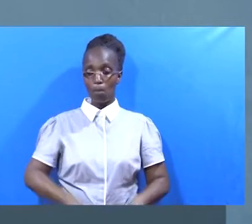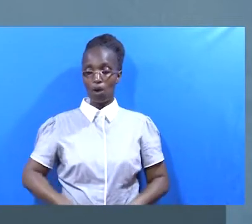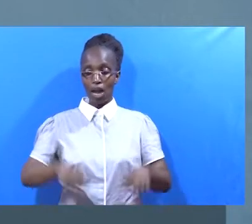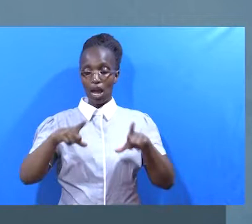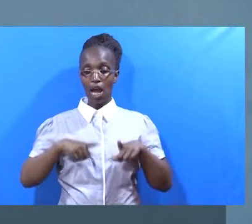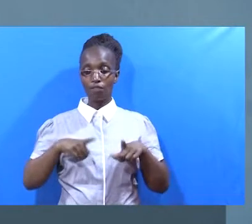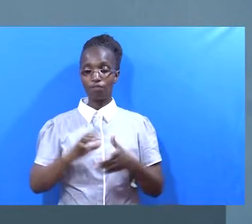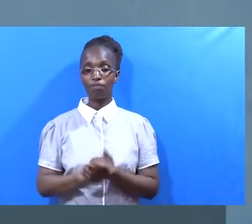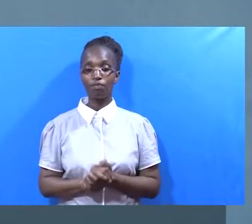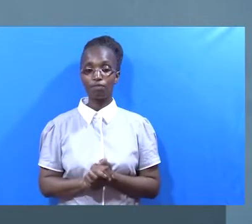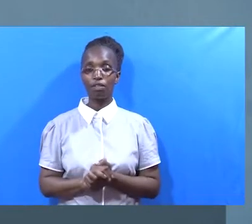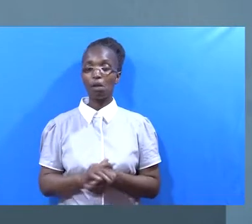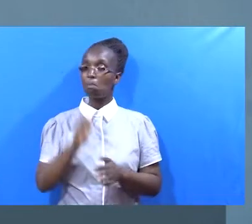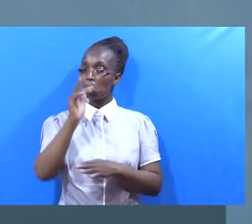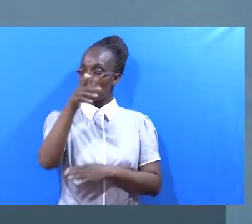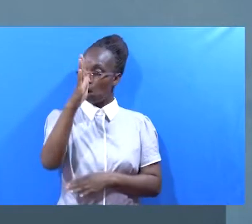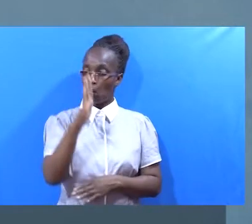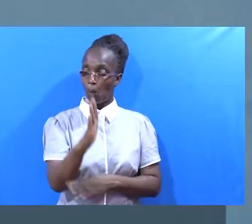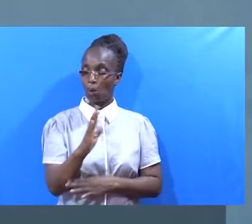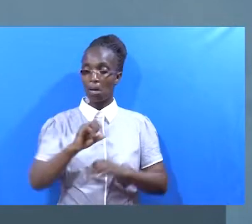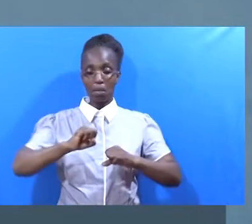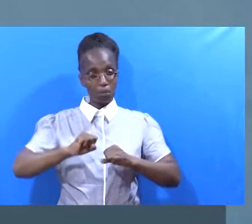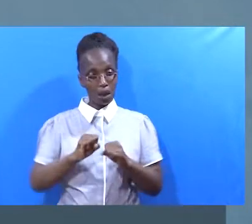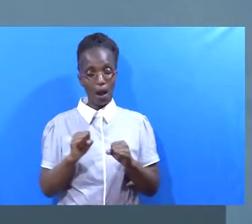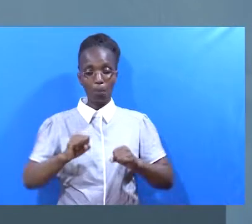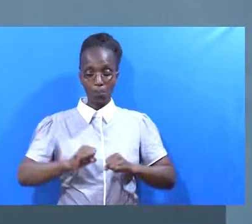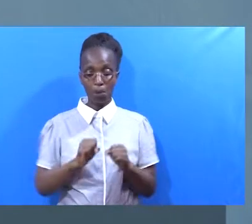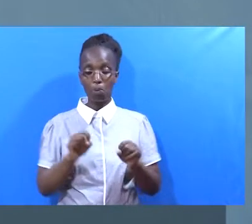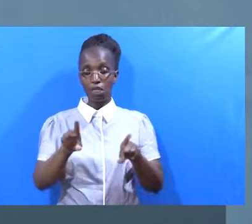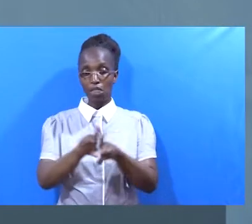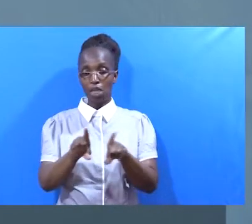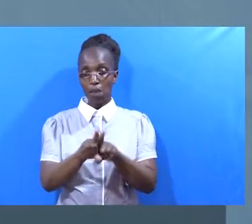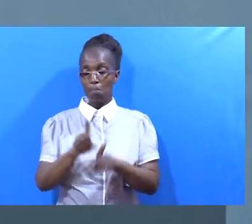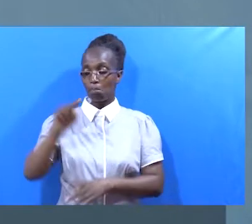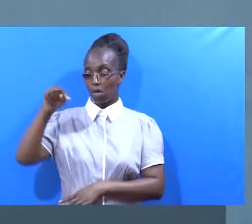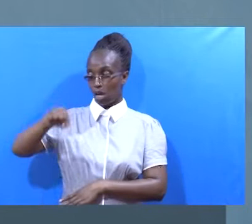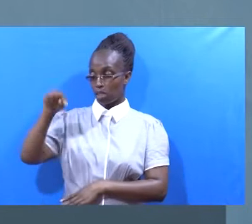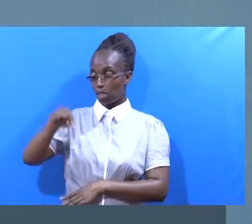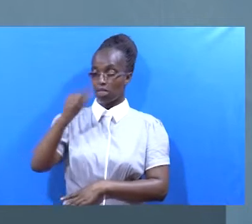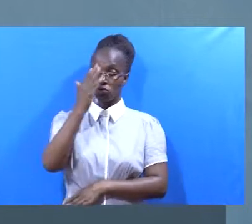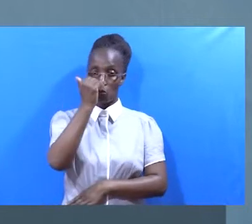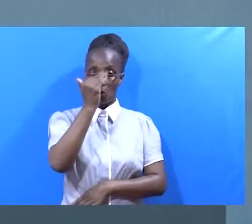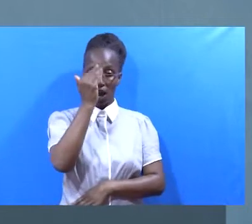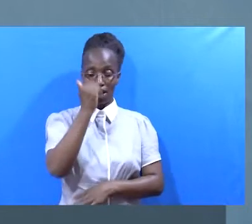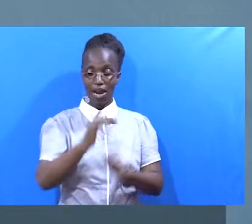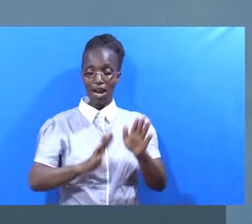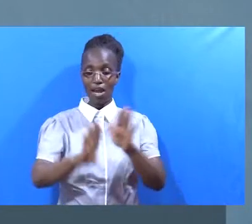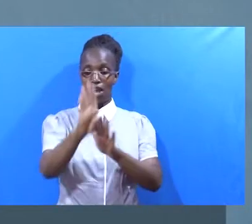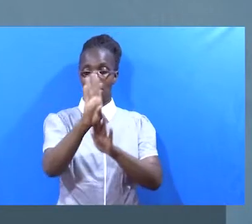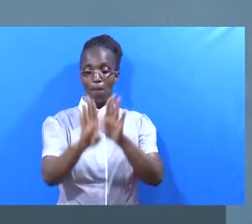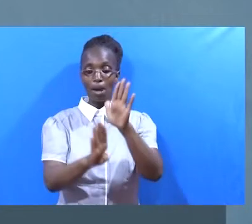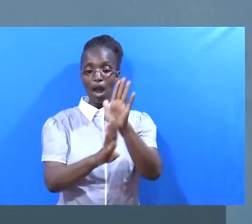Tunamoishi Maisha ya kutumika Mungu anapendezwa na hayo maisha Nandiyo bibide nasema ya kwamba